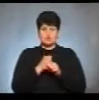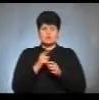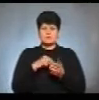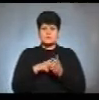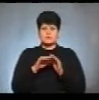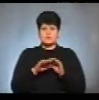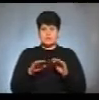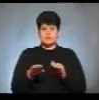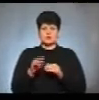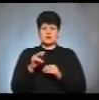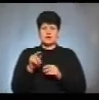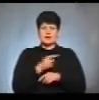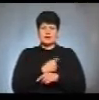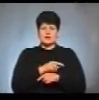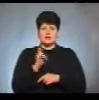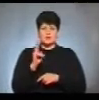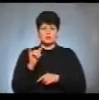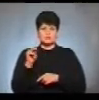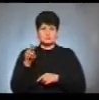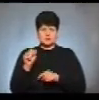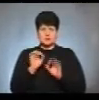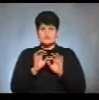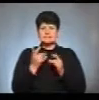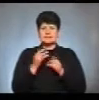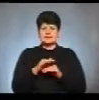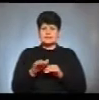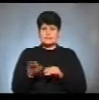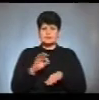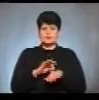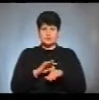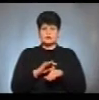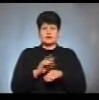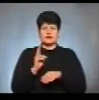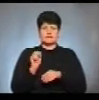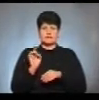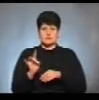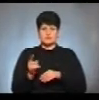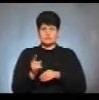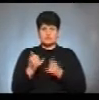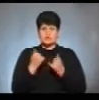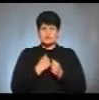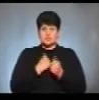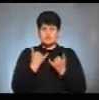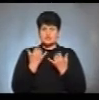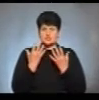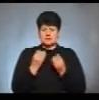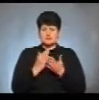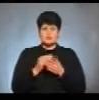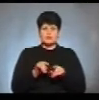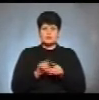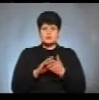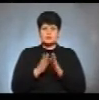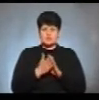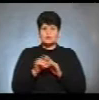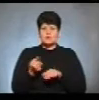лікарні Володимир Кучма розповів, скільки немовлят захворіли на кір у Тернополі. На жаль, маємо на сьогоднішній день ще таку ситуацію, що в нас